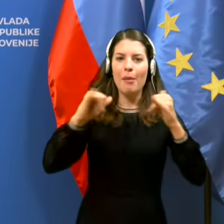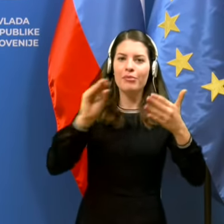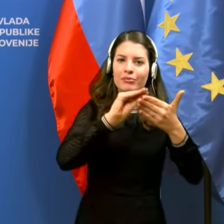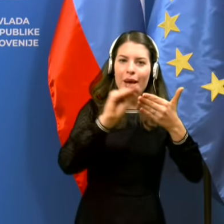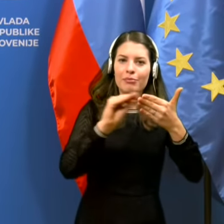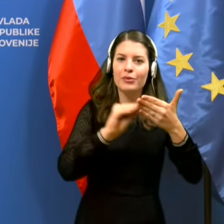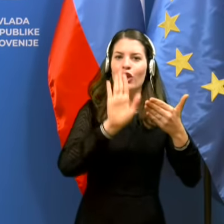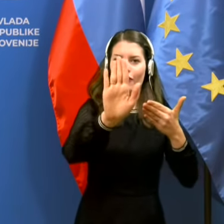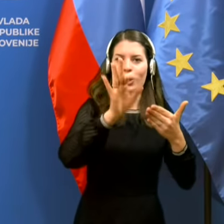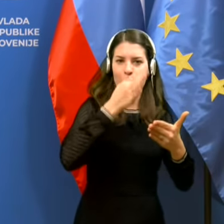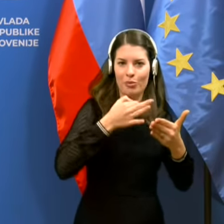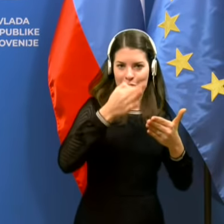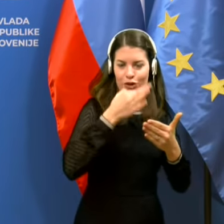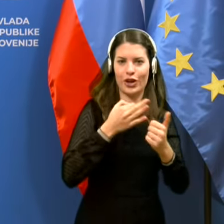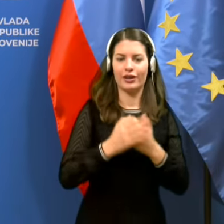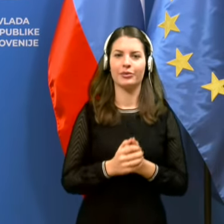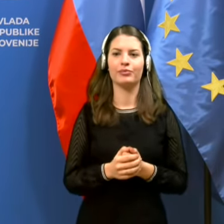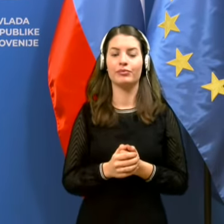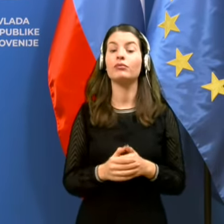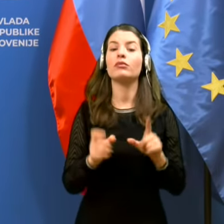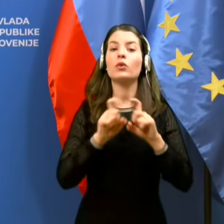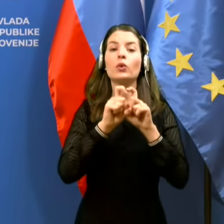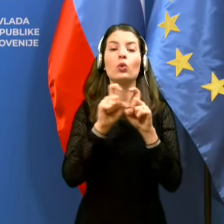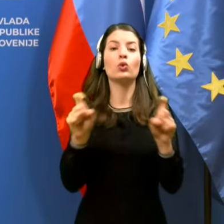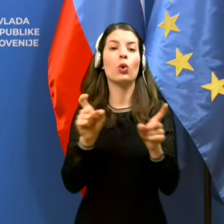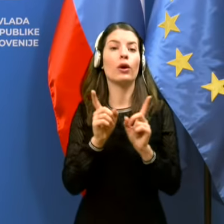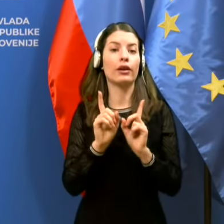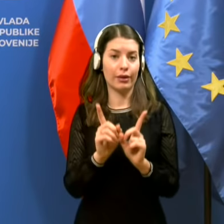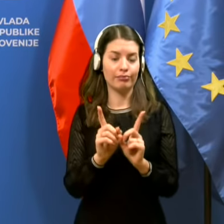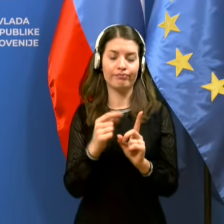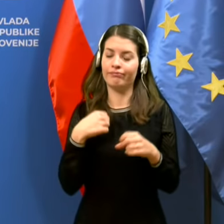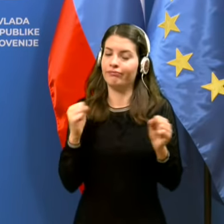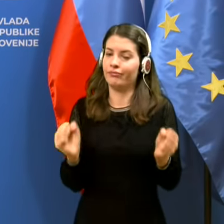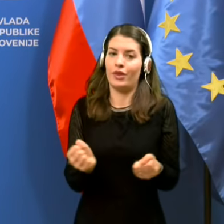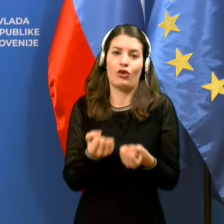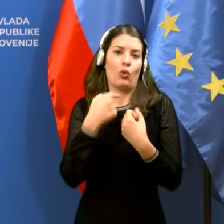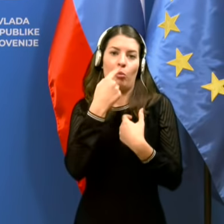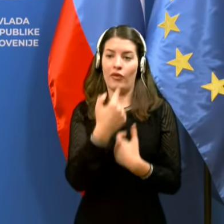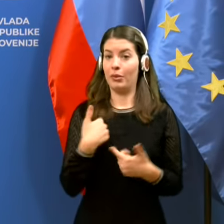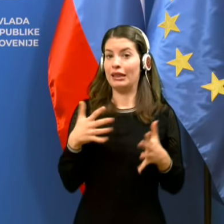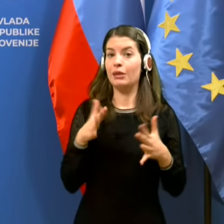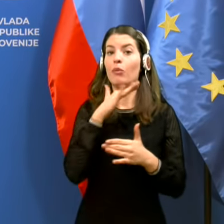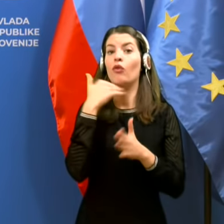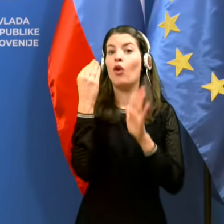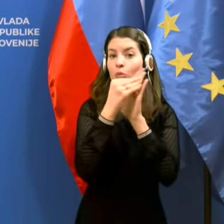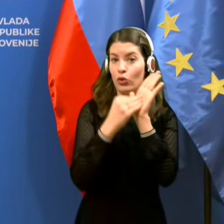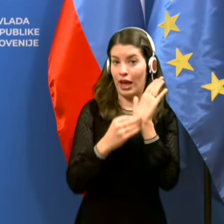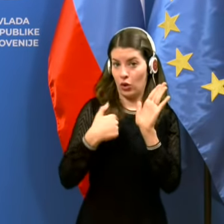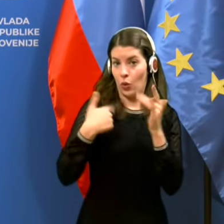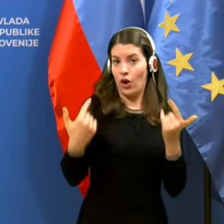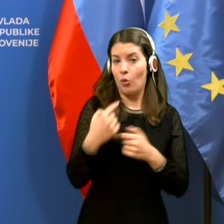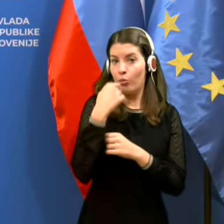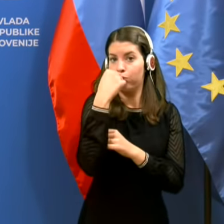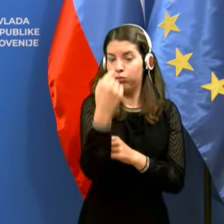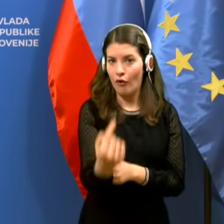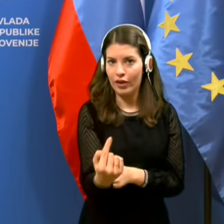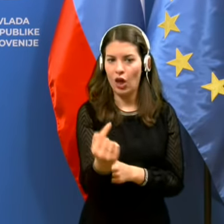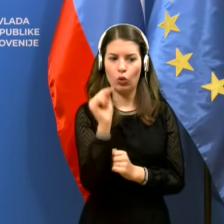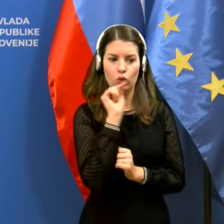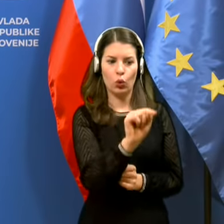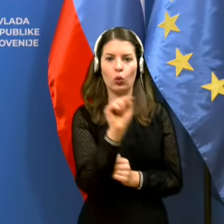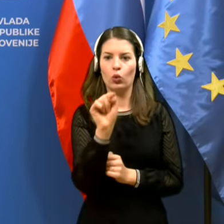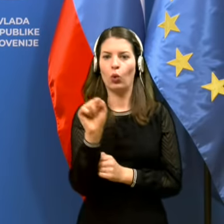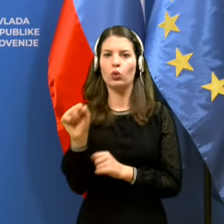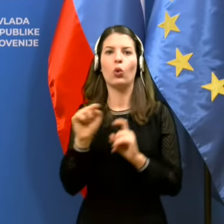išči za vse ta vprašanja. Vzrok, težko, jaz nimam dovolj podatku, da bi lahko dal prst in rekel tale.